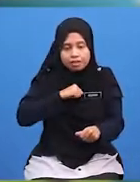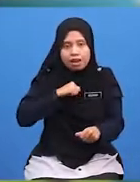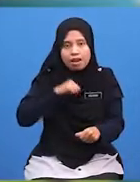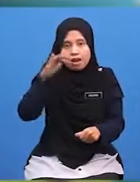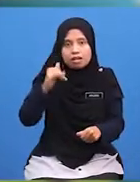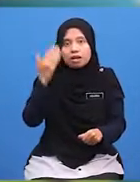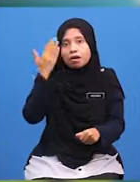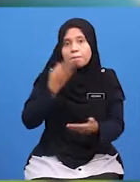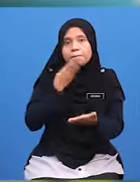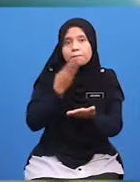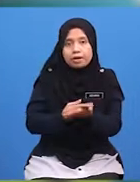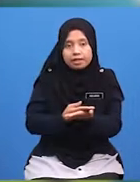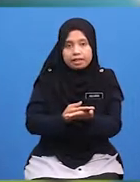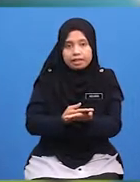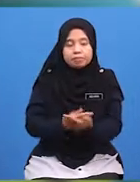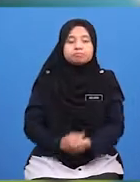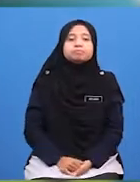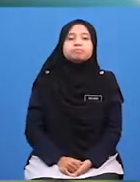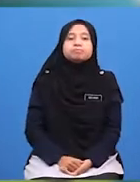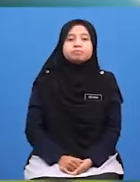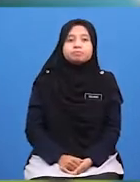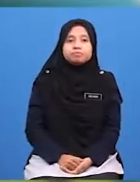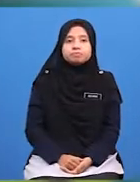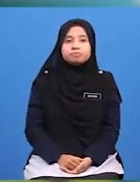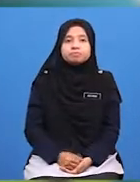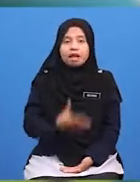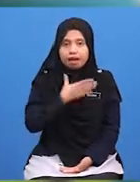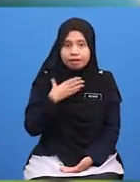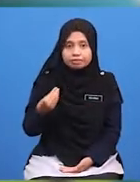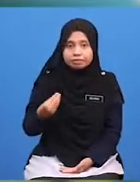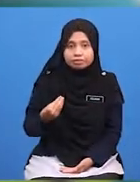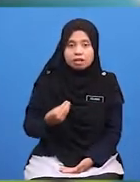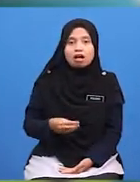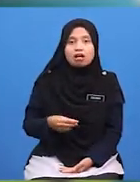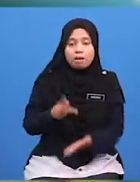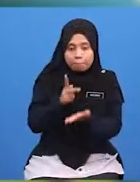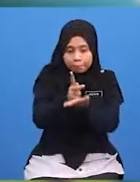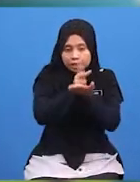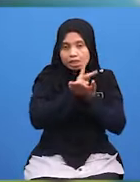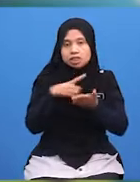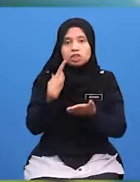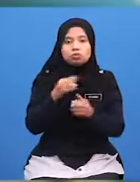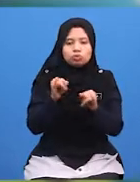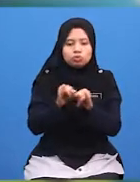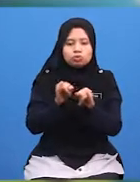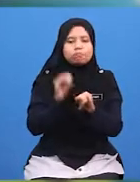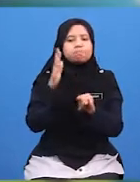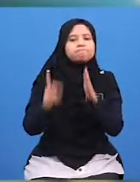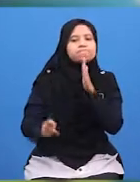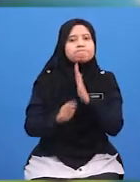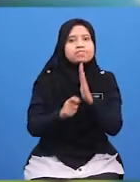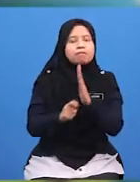Yang Baik Dan Melayani Tetamu Dengan Baik Dan Pahala Kita Juga Akan